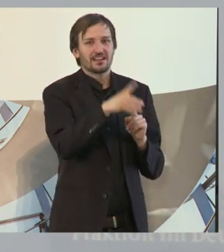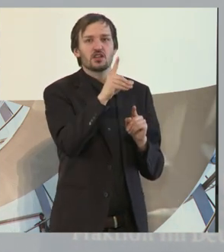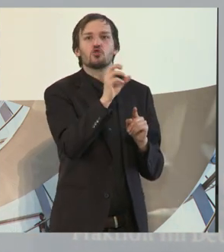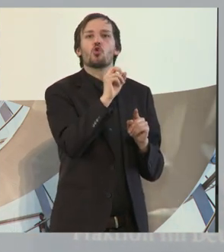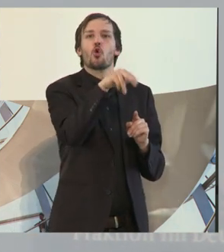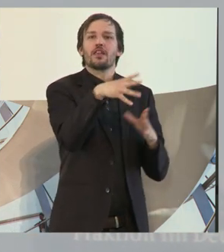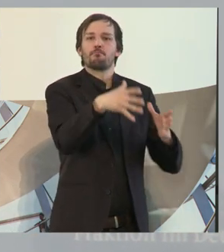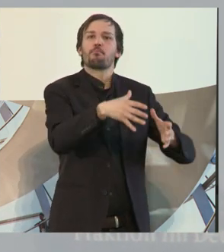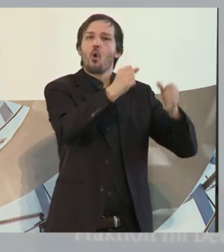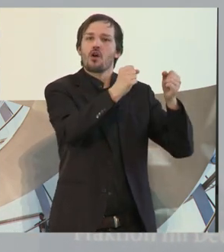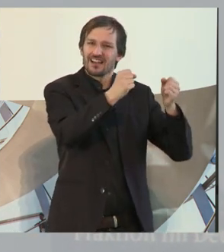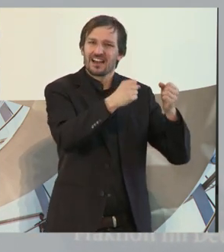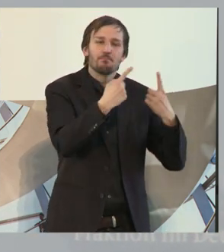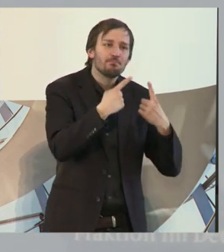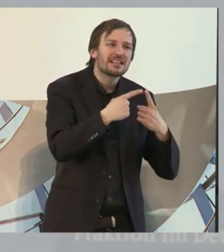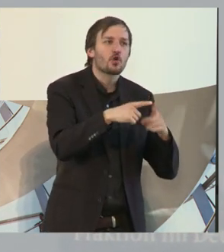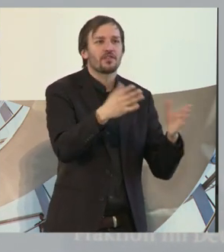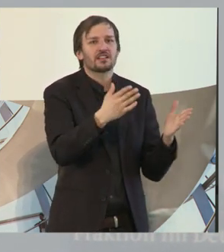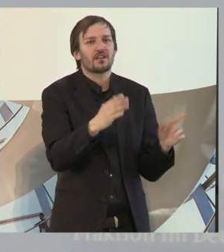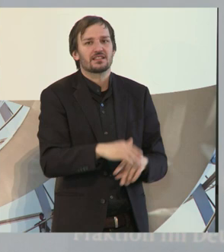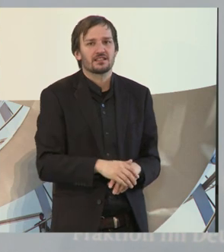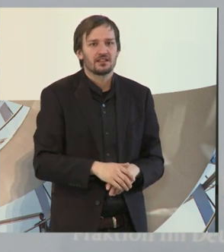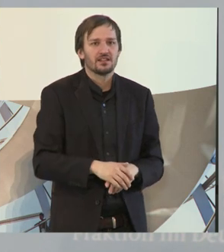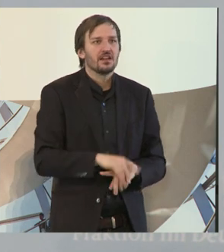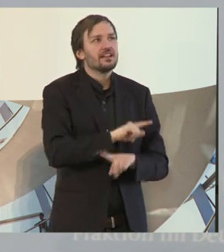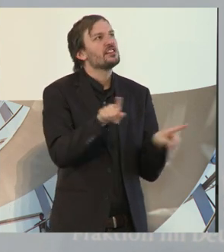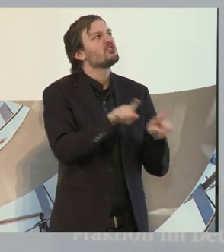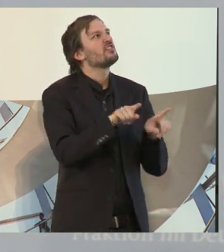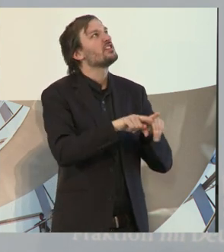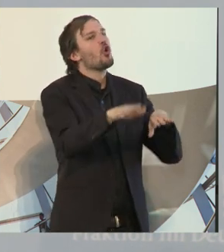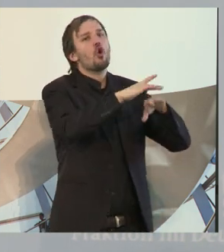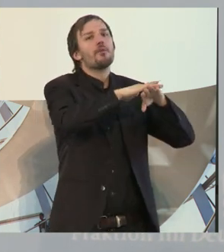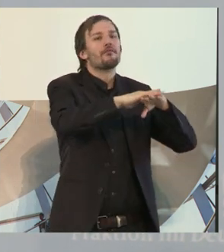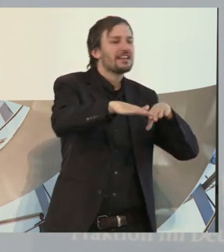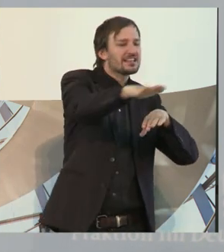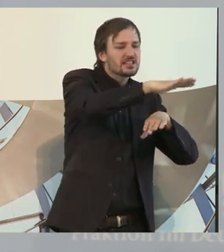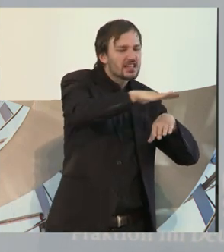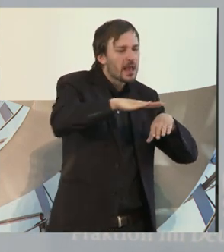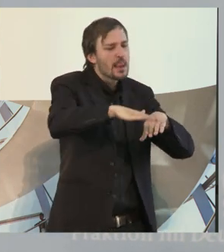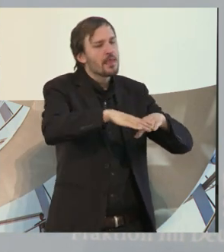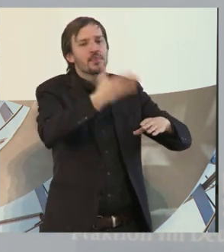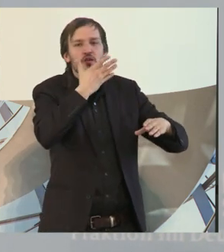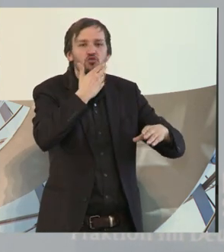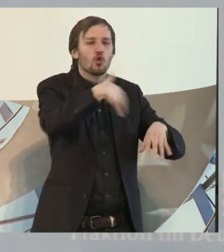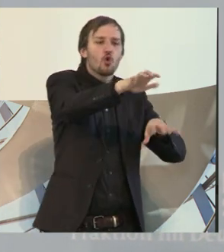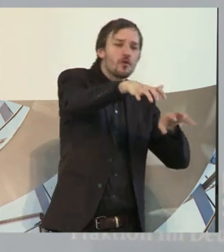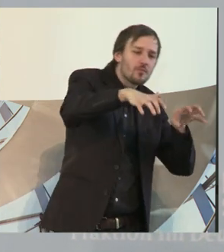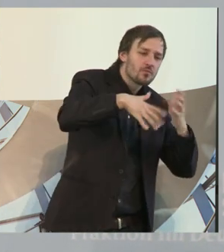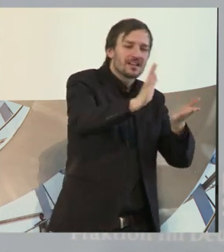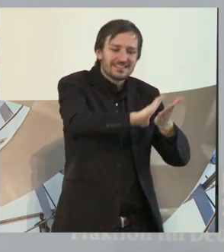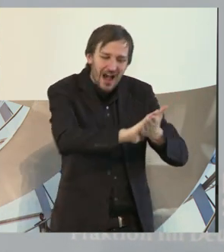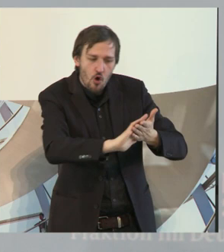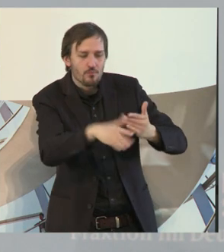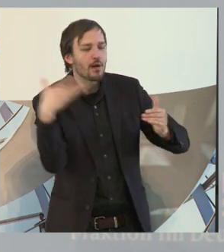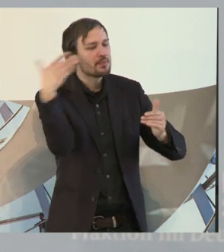ist gar nicht so sehr diese oberflächlichen Arbeiten wie das Gelände äußerlich zu verschönern, sauber zu halten, dass der